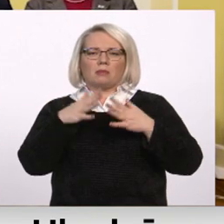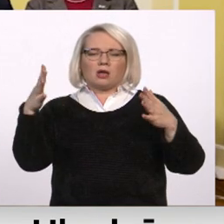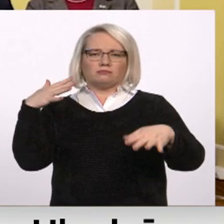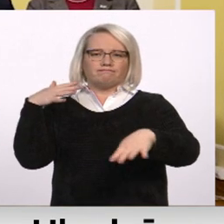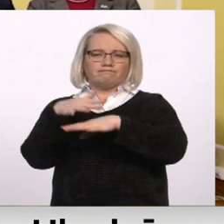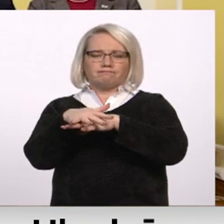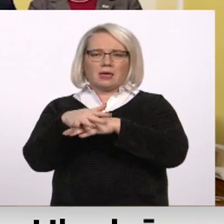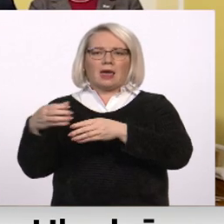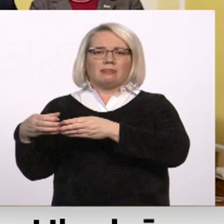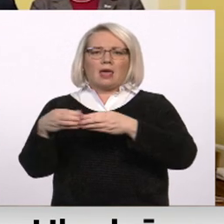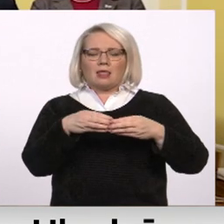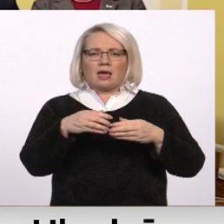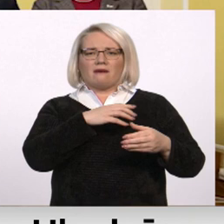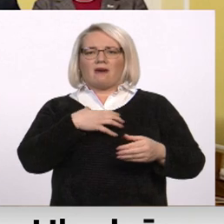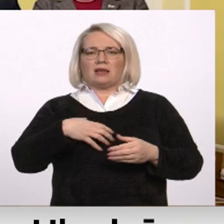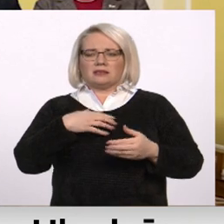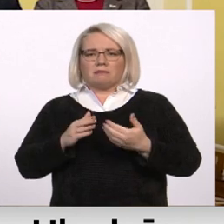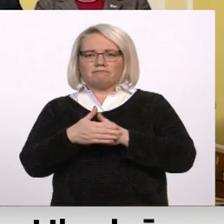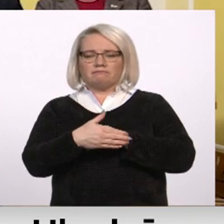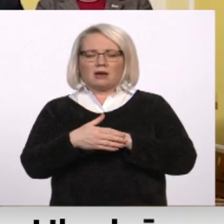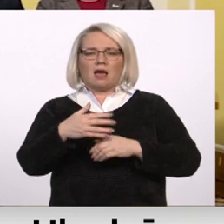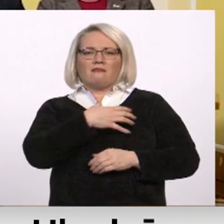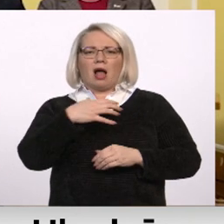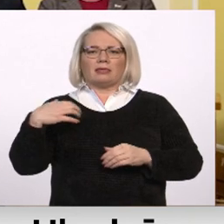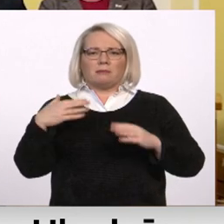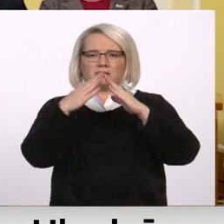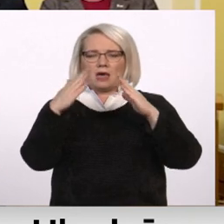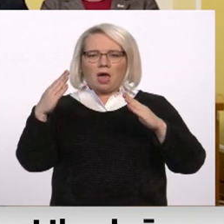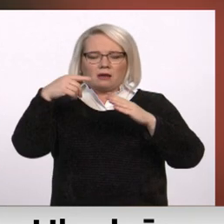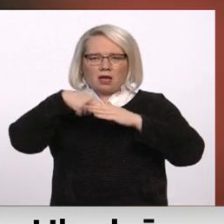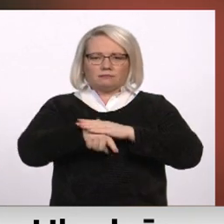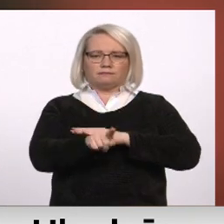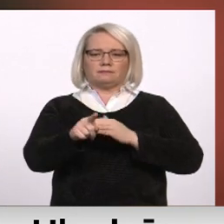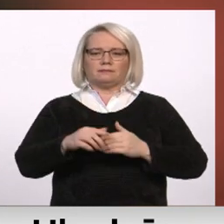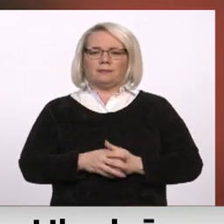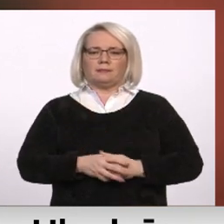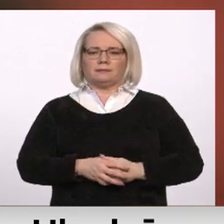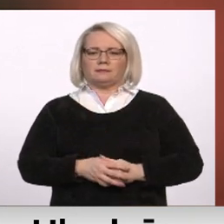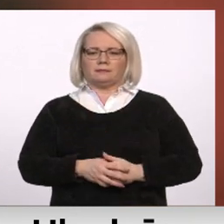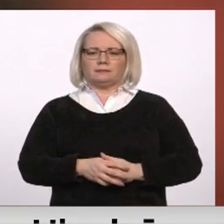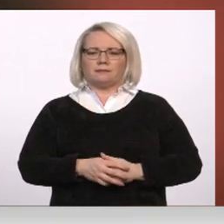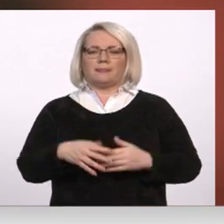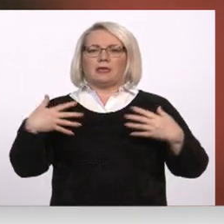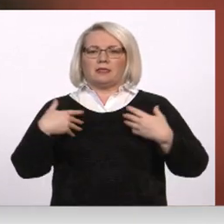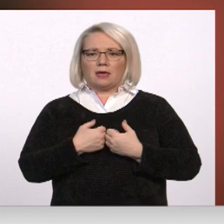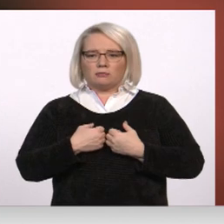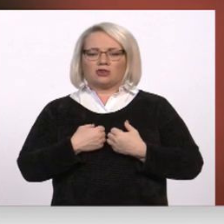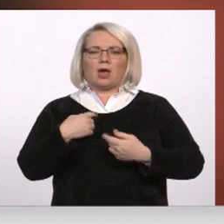tādēļ delegācijai arī nācās patverties valdības ēku bumbu patvertnē. Diemžēl joprojām